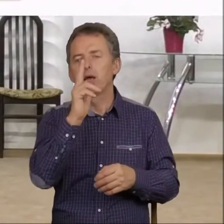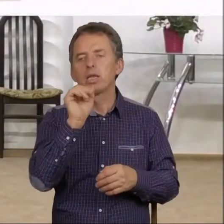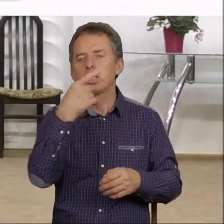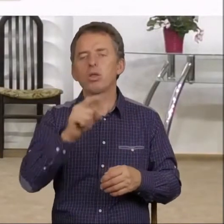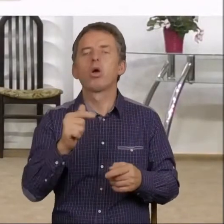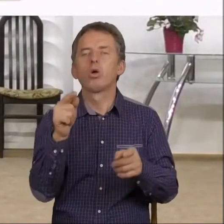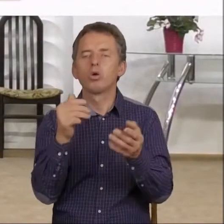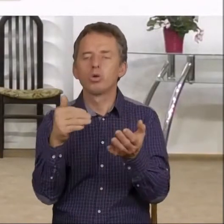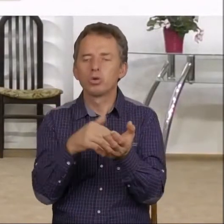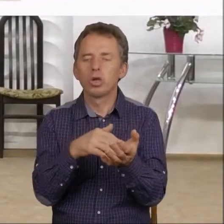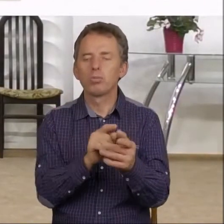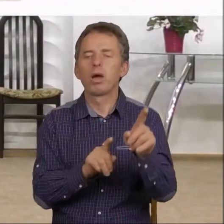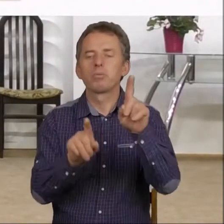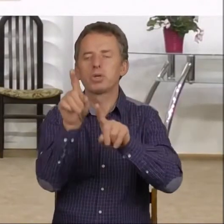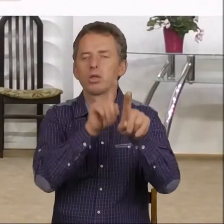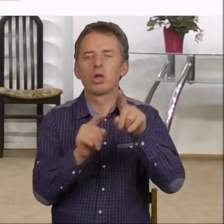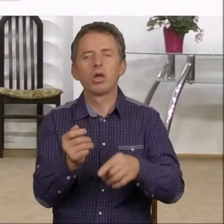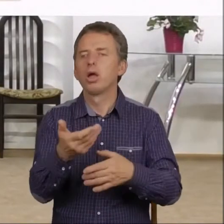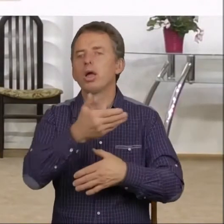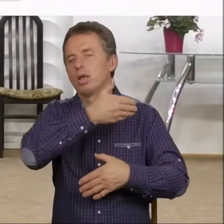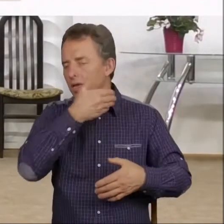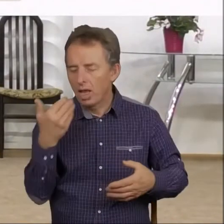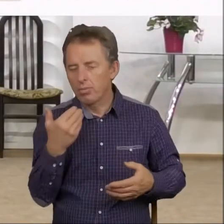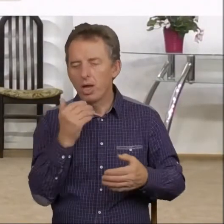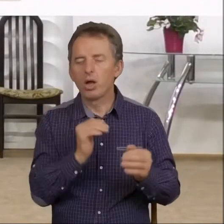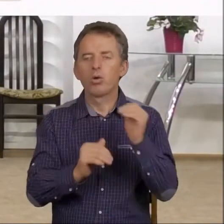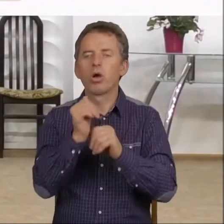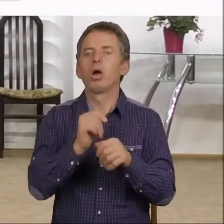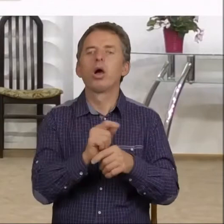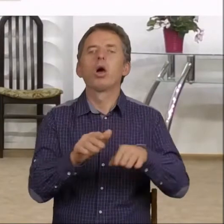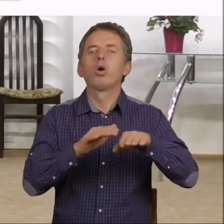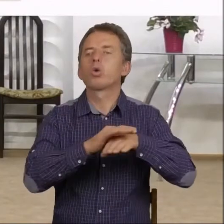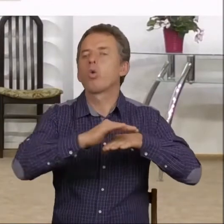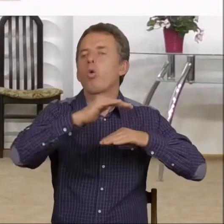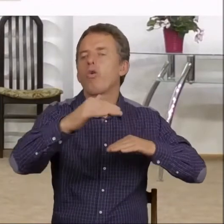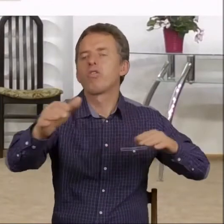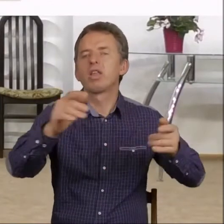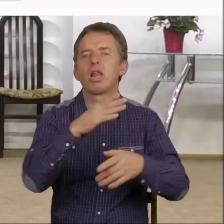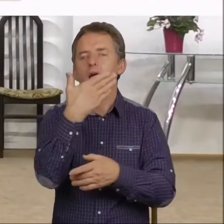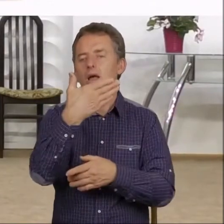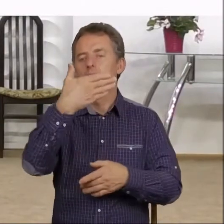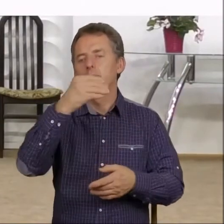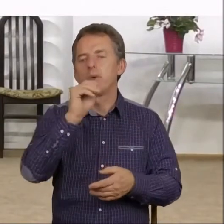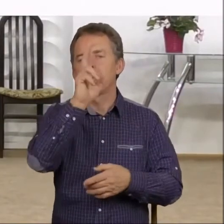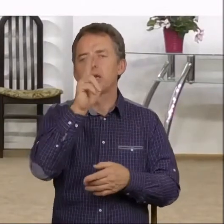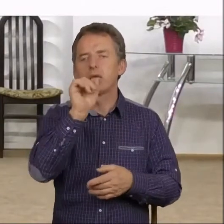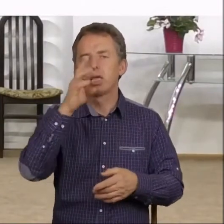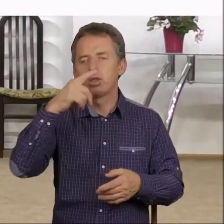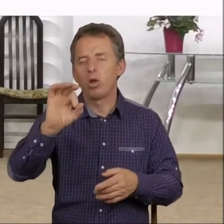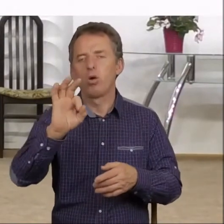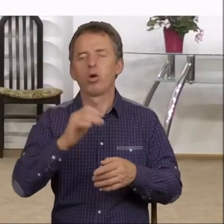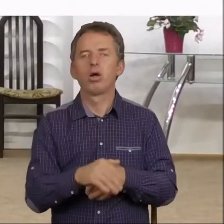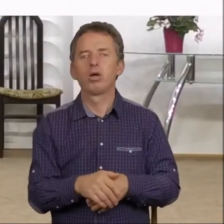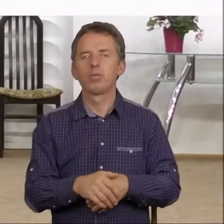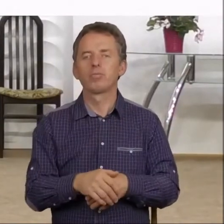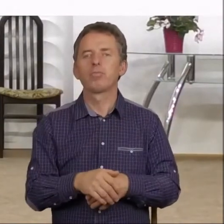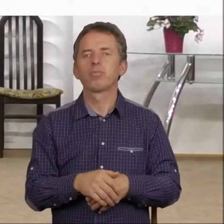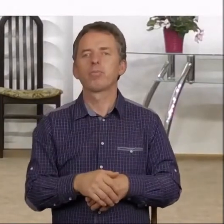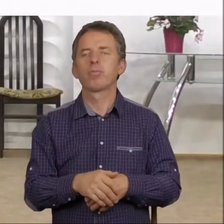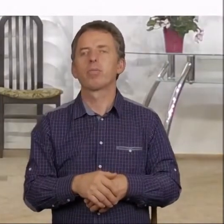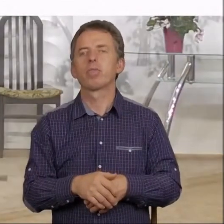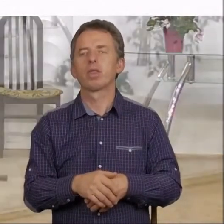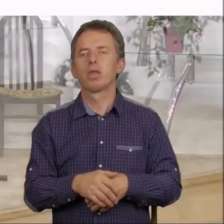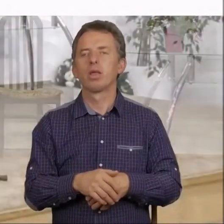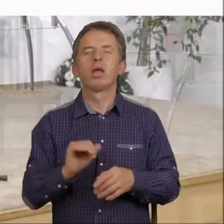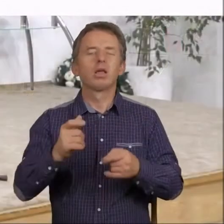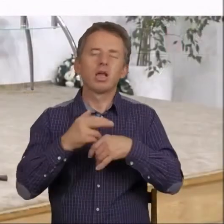przetłumaczyć, góra Megiddo. Nie ma góry Megiddo. Jest równina Megiddo. I na tej równinie Megiddo wydarzyło się